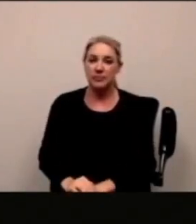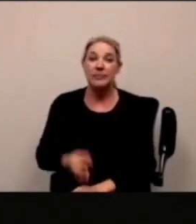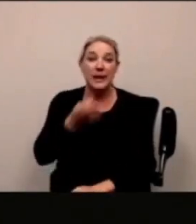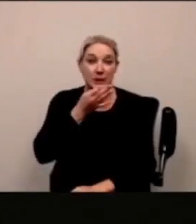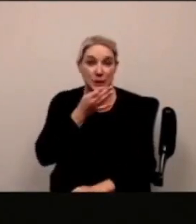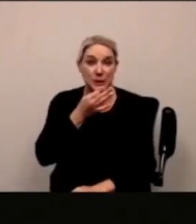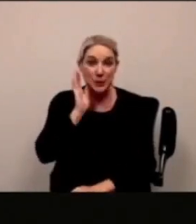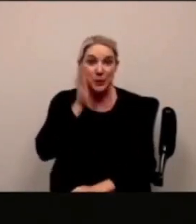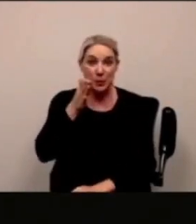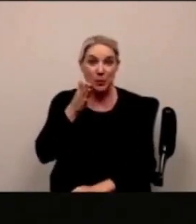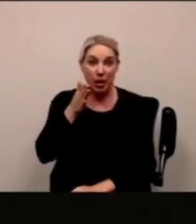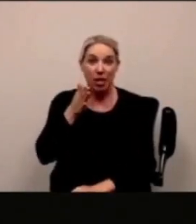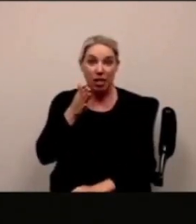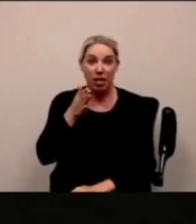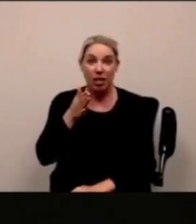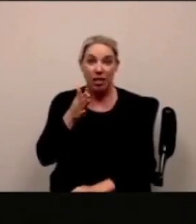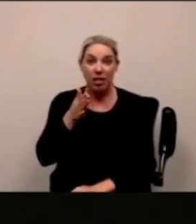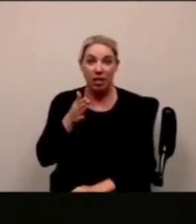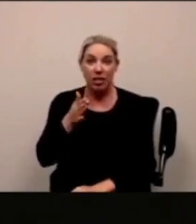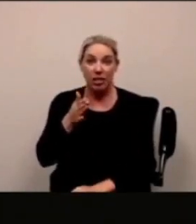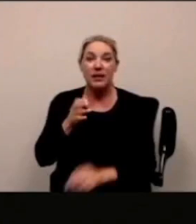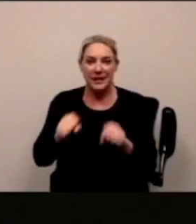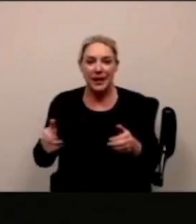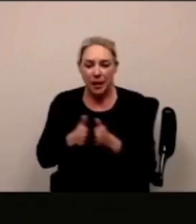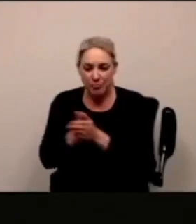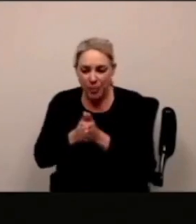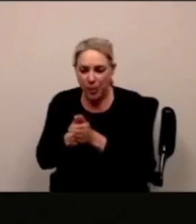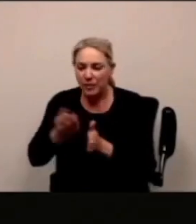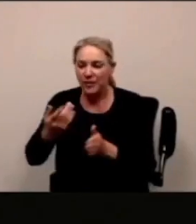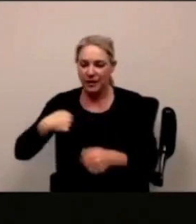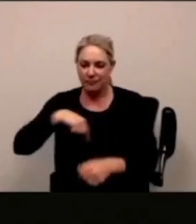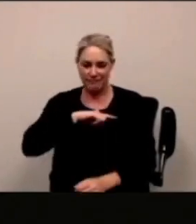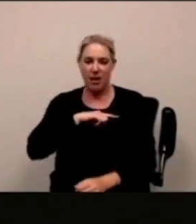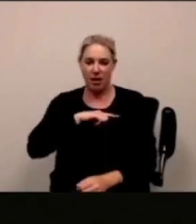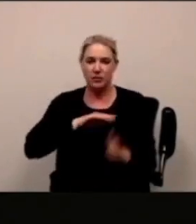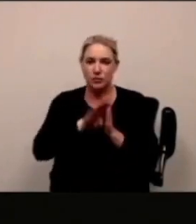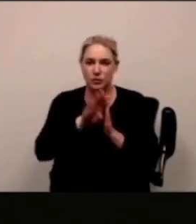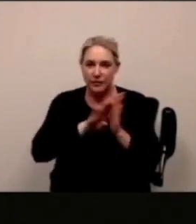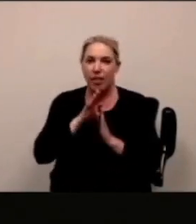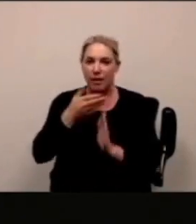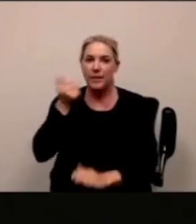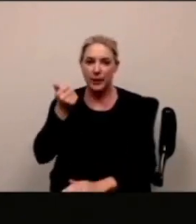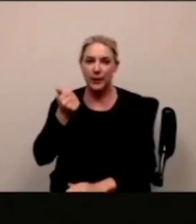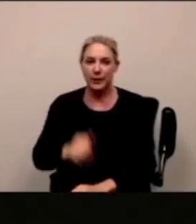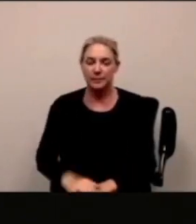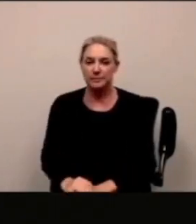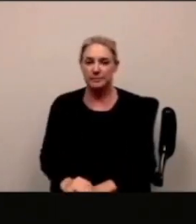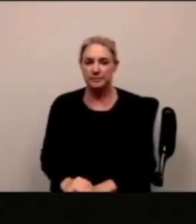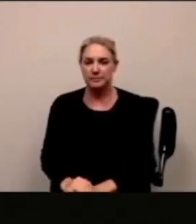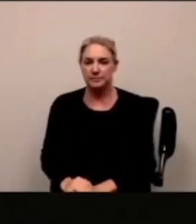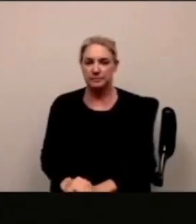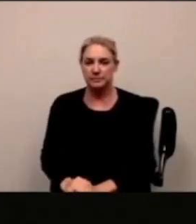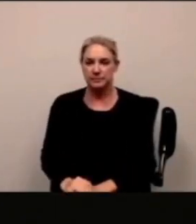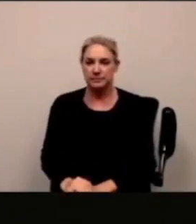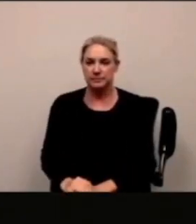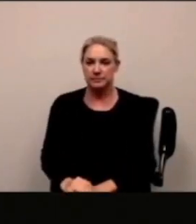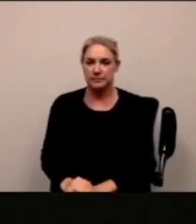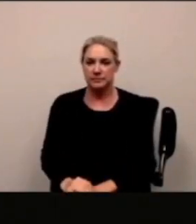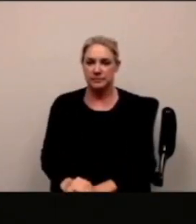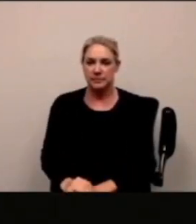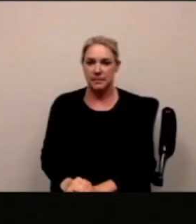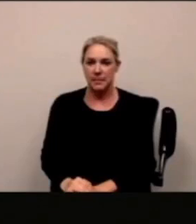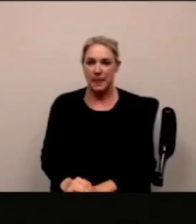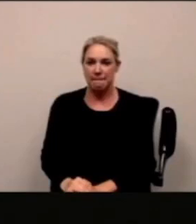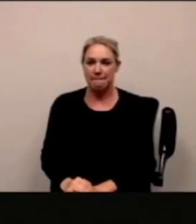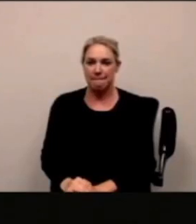a avere una mala esperienza ma è molto interessante vedere quell'energia positiva che ci può motivare a lavorare su